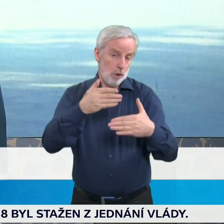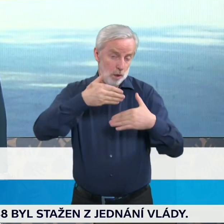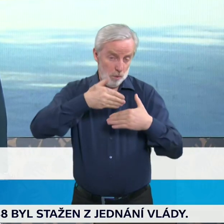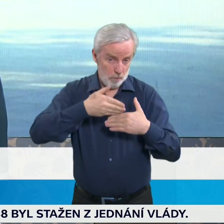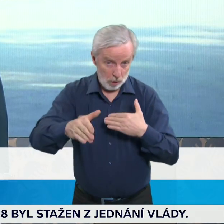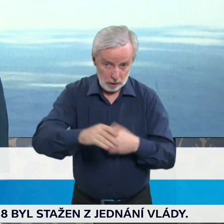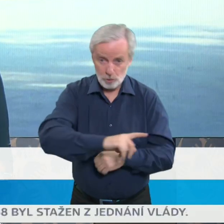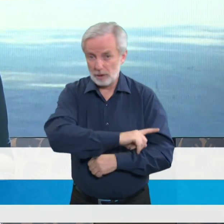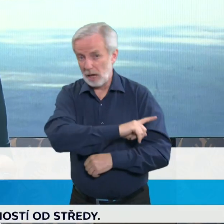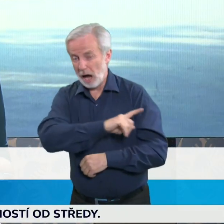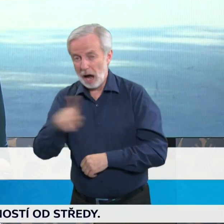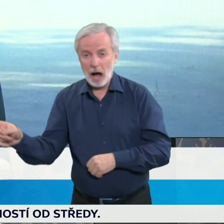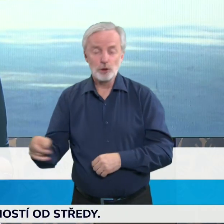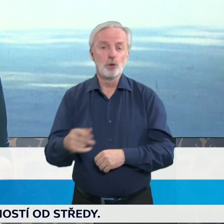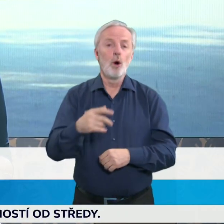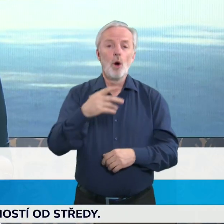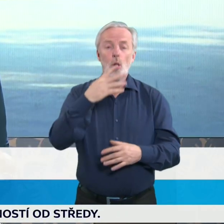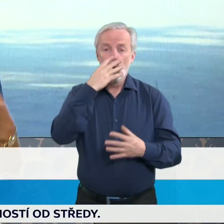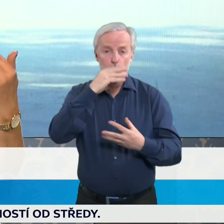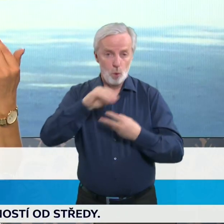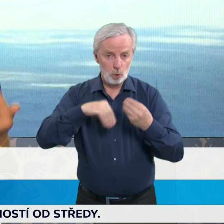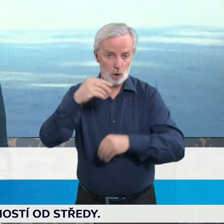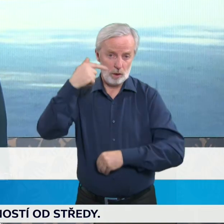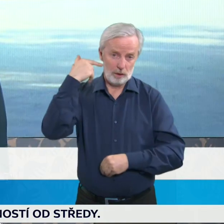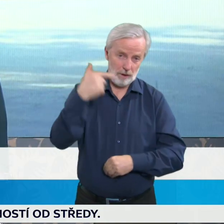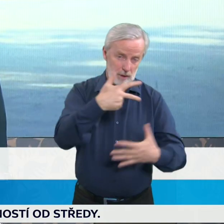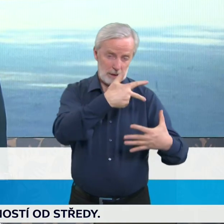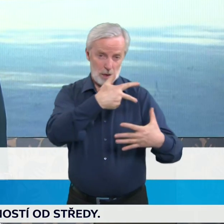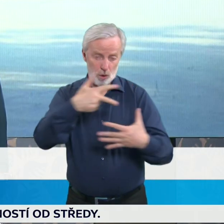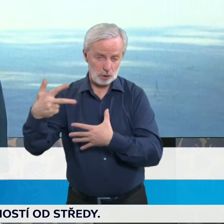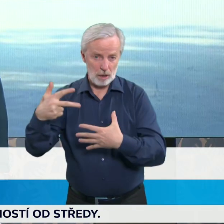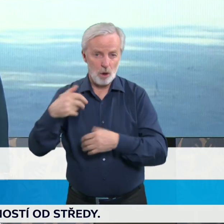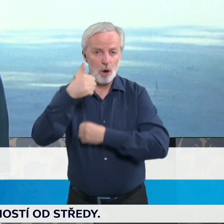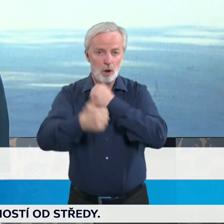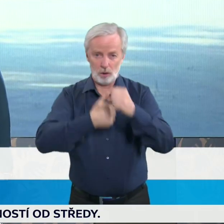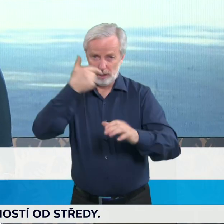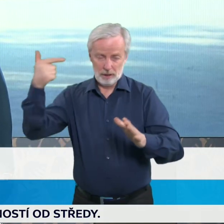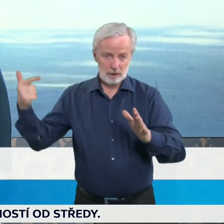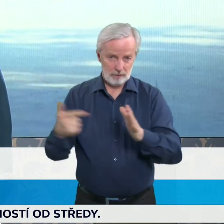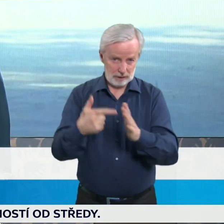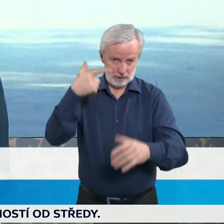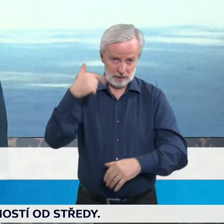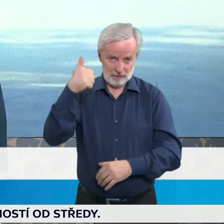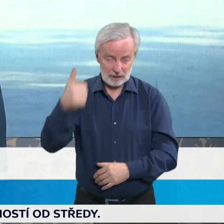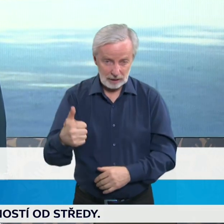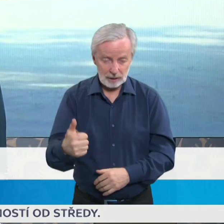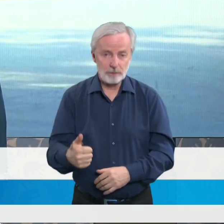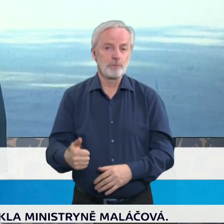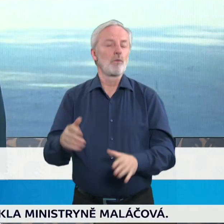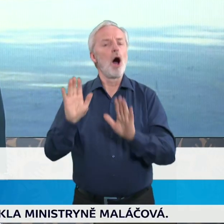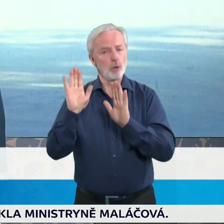.2.2021. Zacílení této dotační podpory zůstává do oblasti